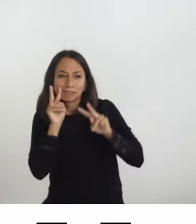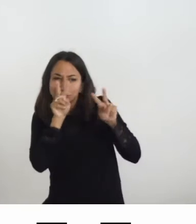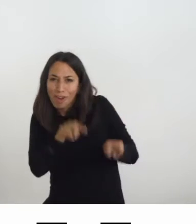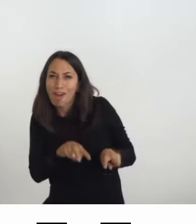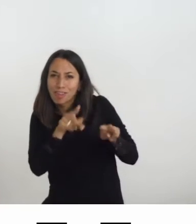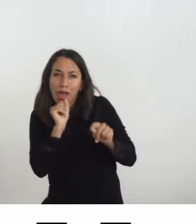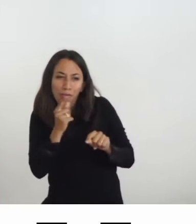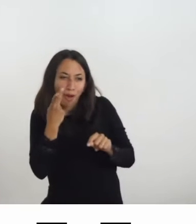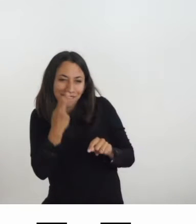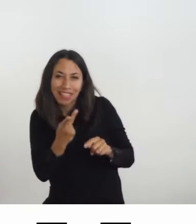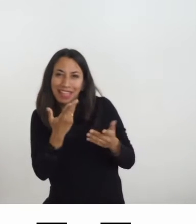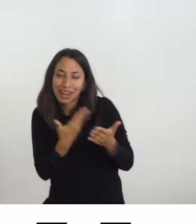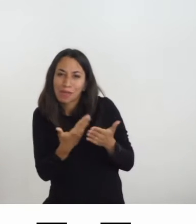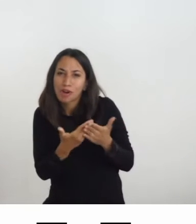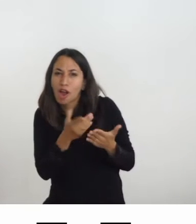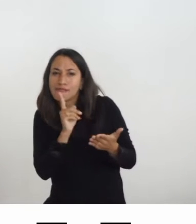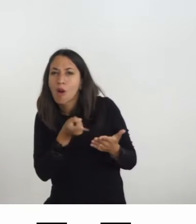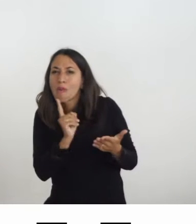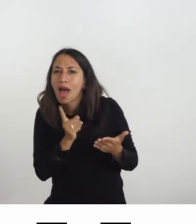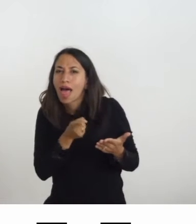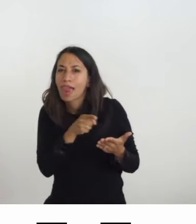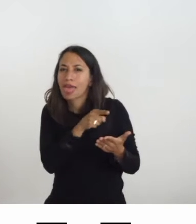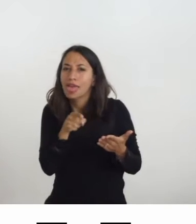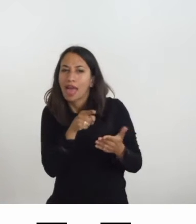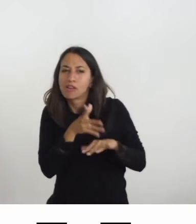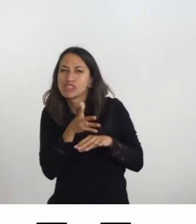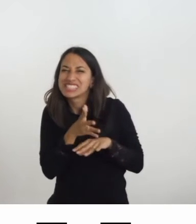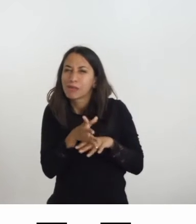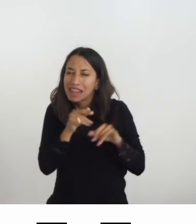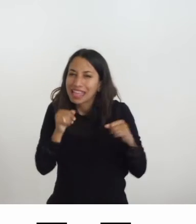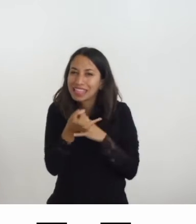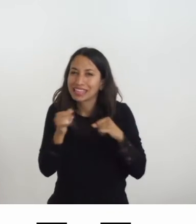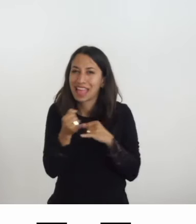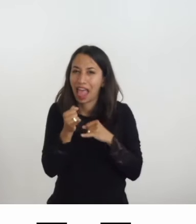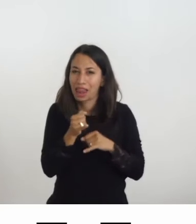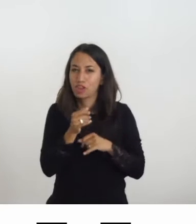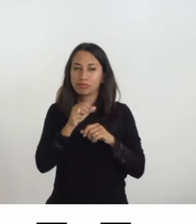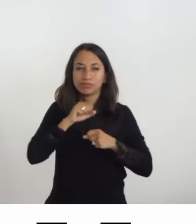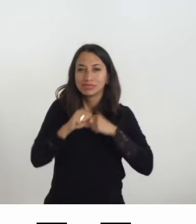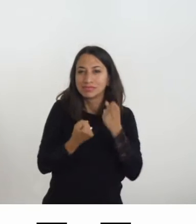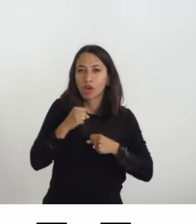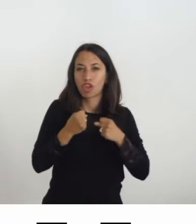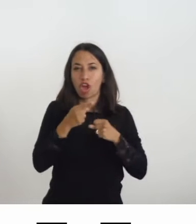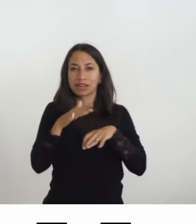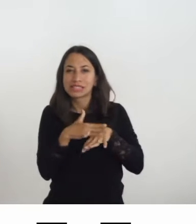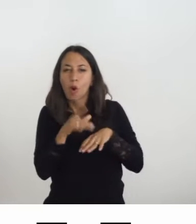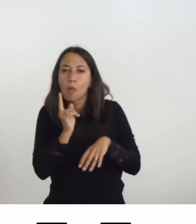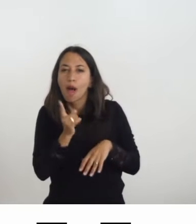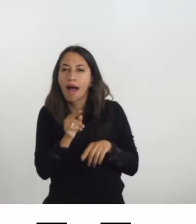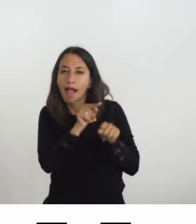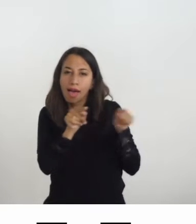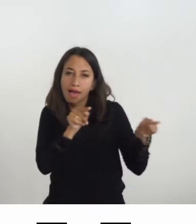quali sono quegli aspetti di accessibilità sensoriale o motorio che sono presenti. Noi estrapolate